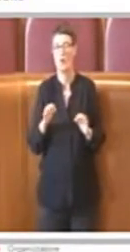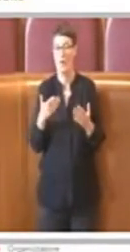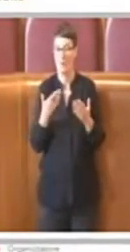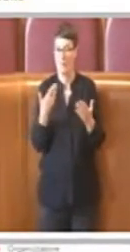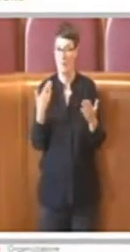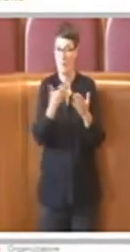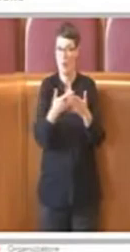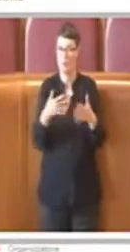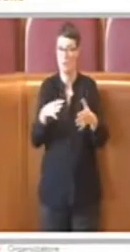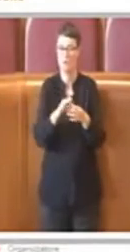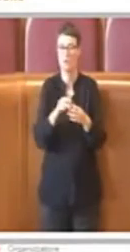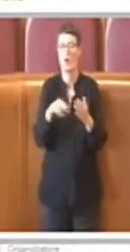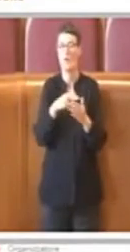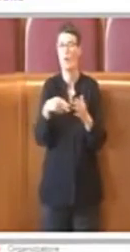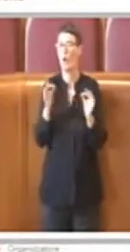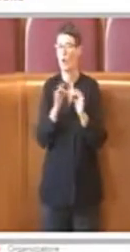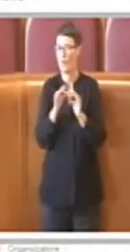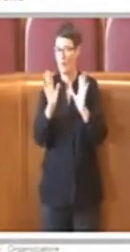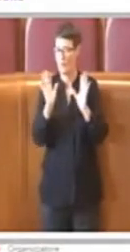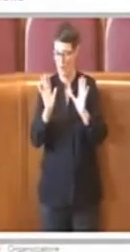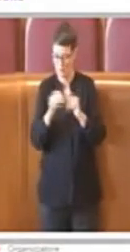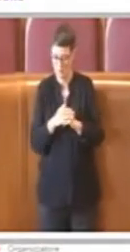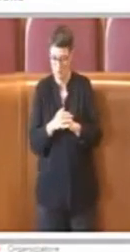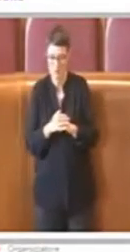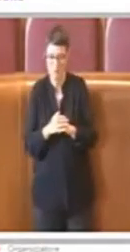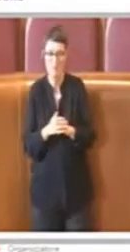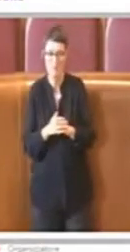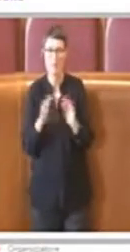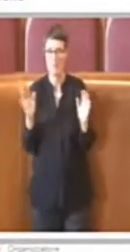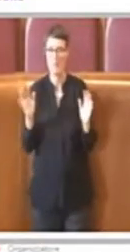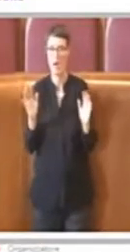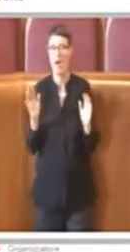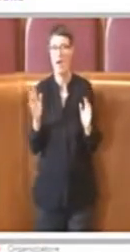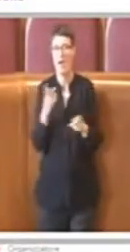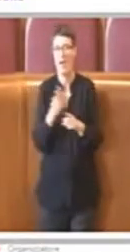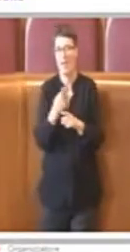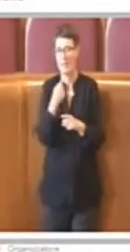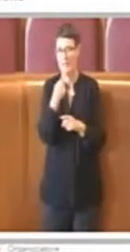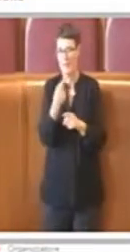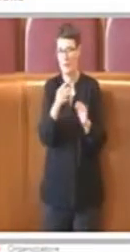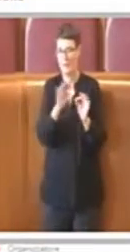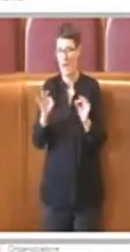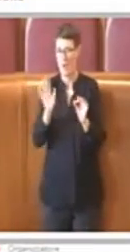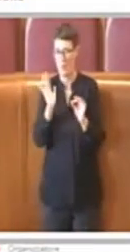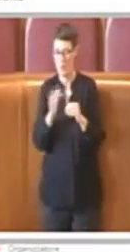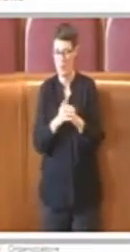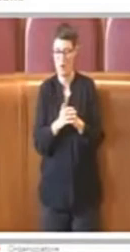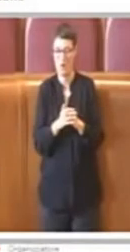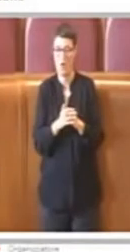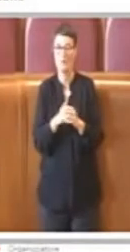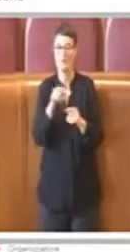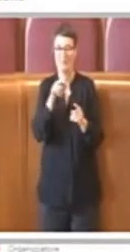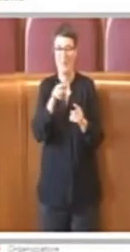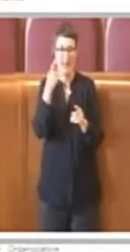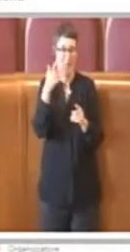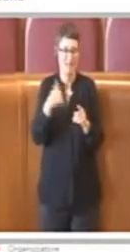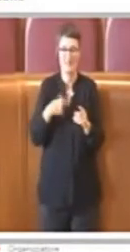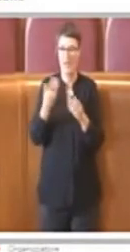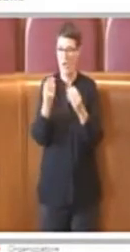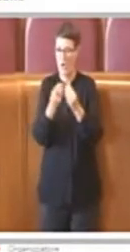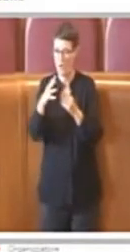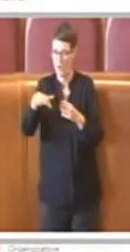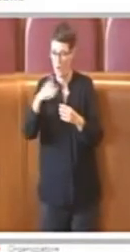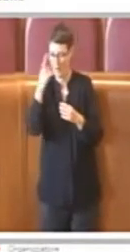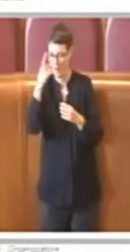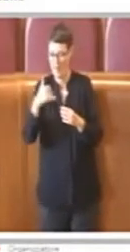favorevole, però Presidente mi corre l'obbligo di fare alcune precisazioni, lei sa, tutti i colleghi sanno che io sono una persona